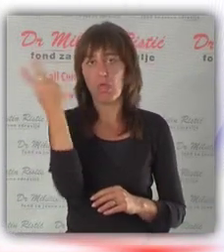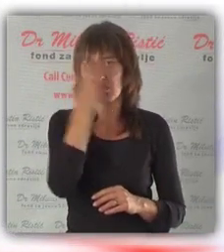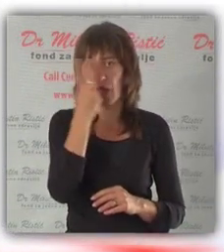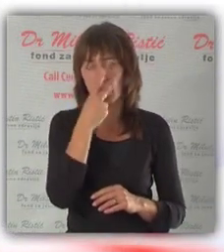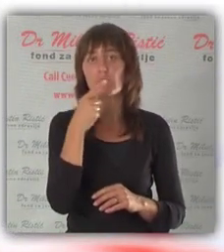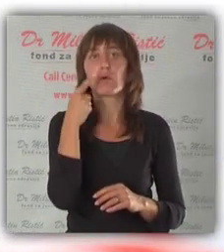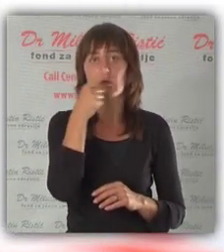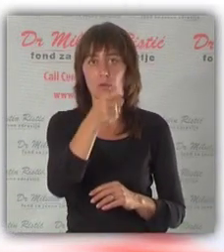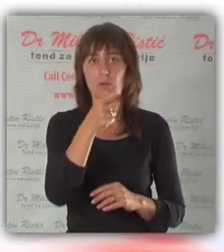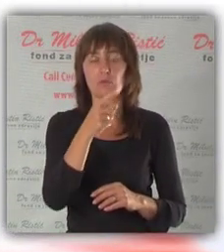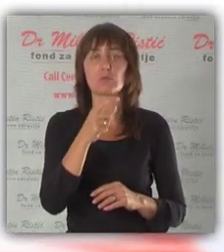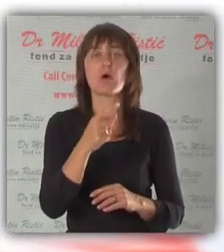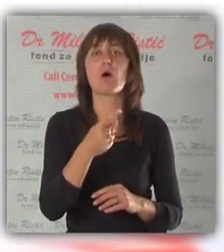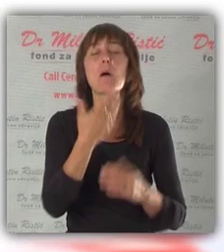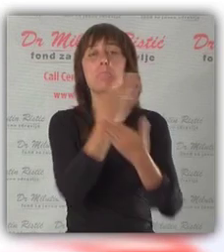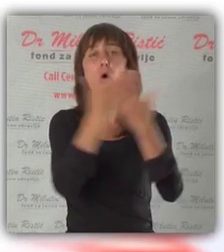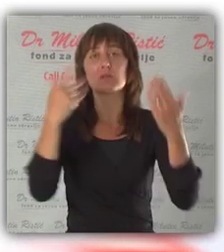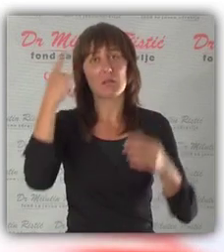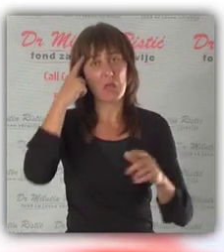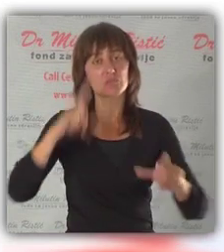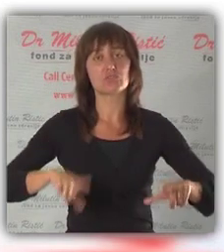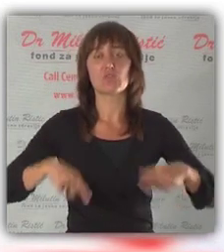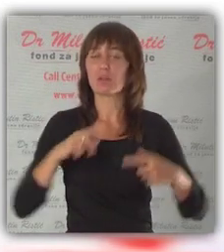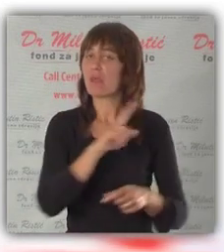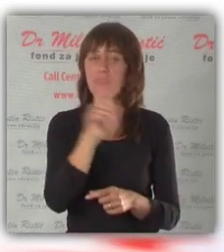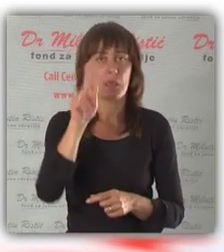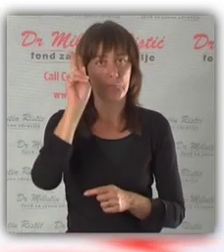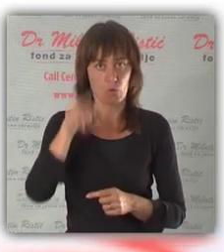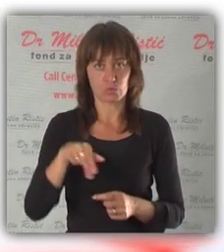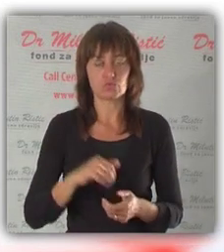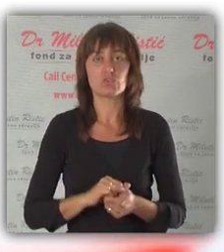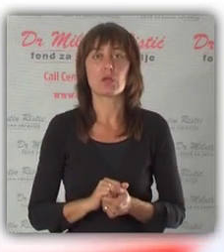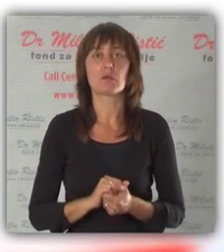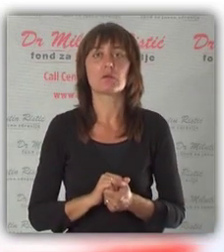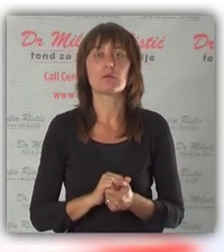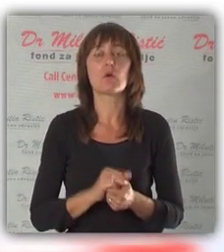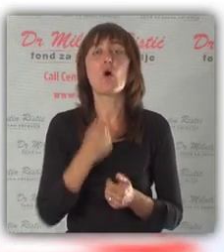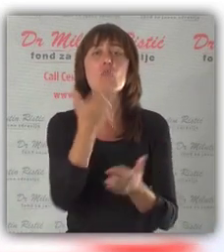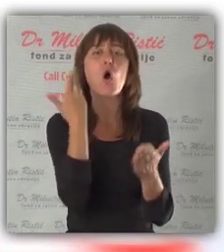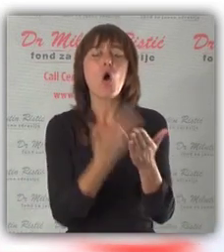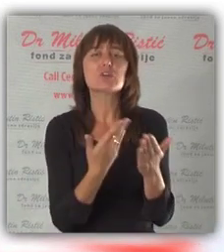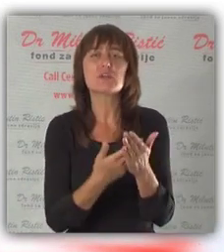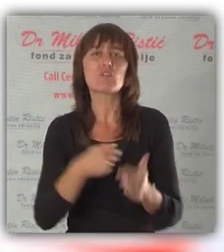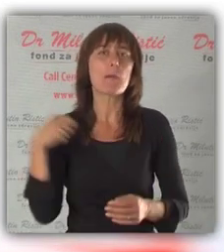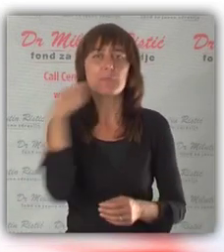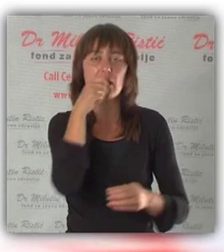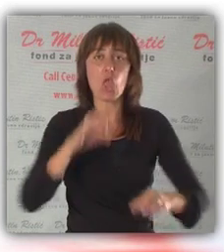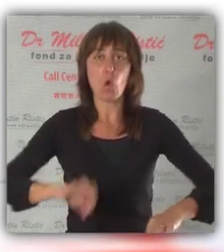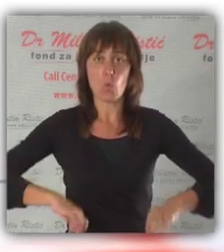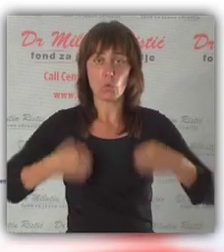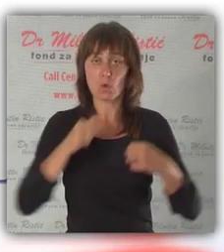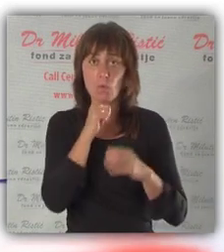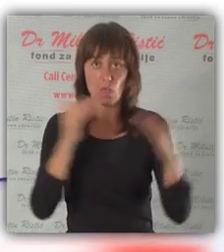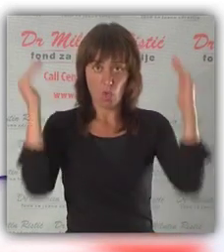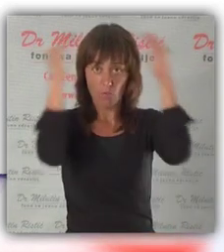toku dana. Naravno, to sa modernim načinom života i nije toliko izvodljivo. Tako da, ono osnovno pranje